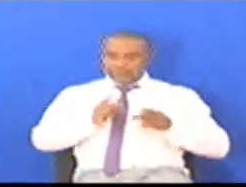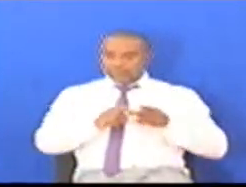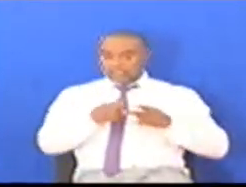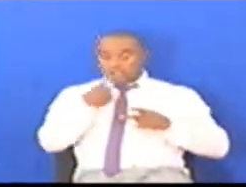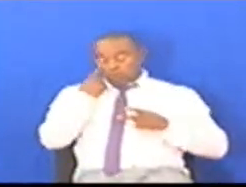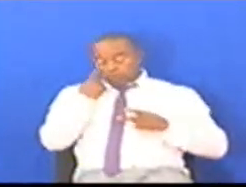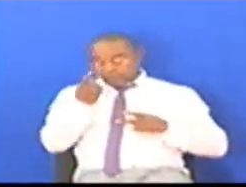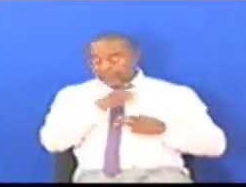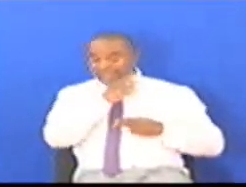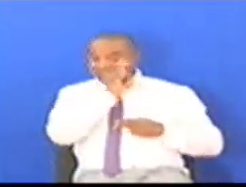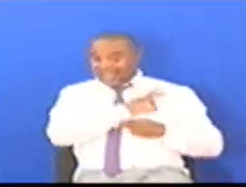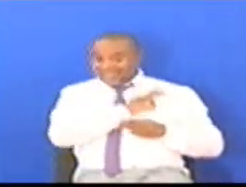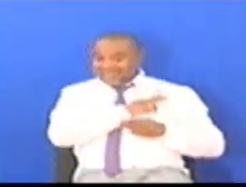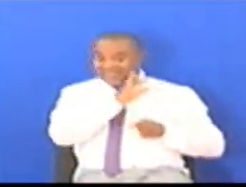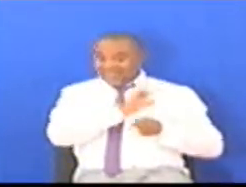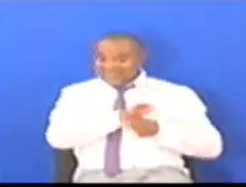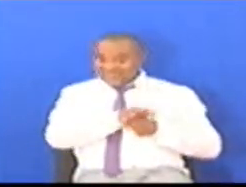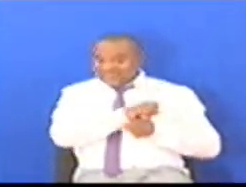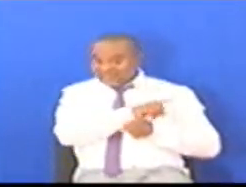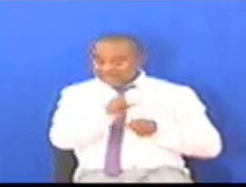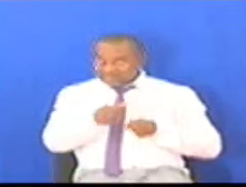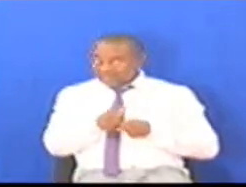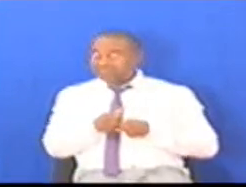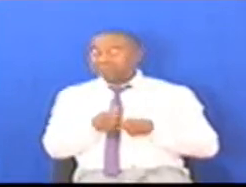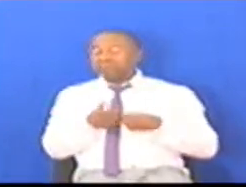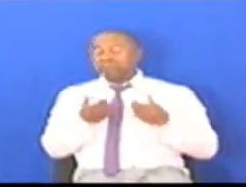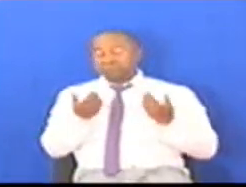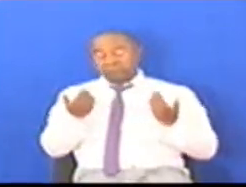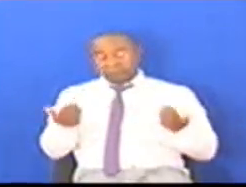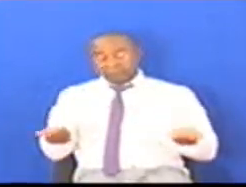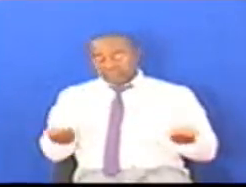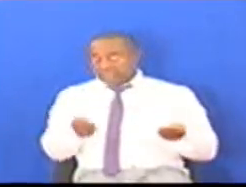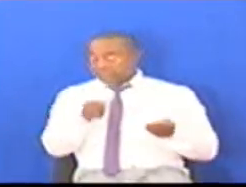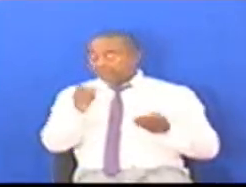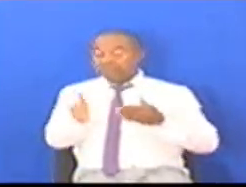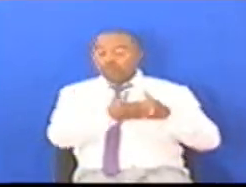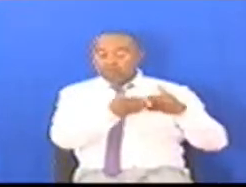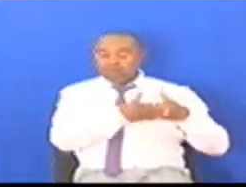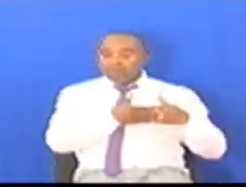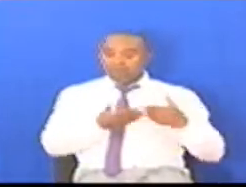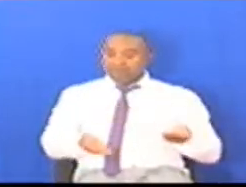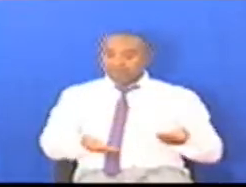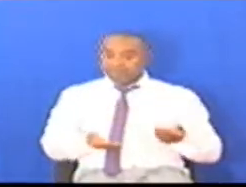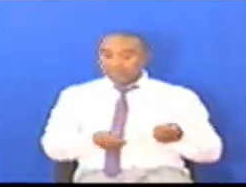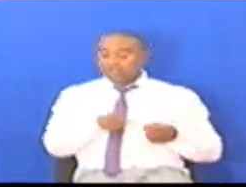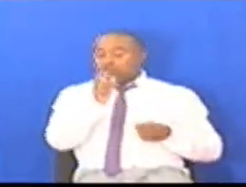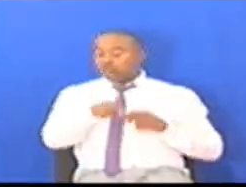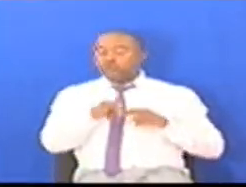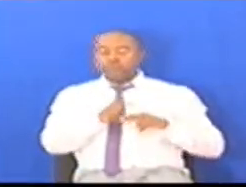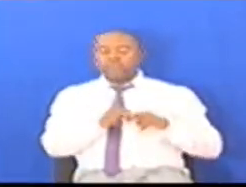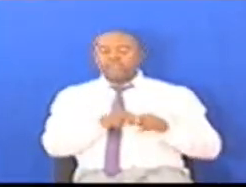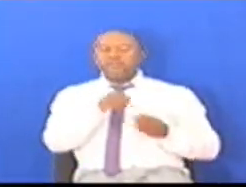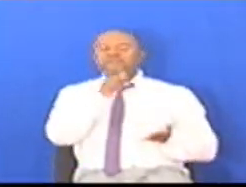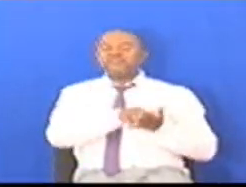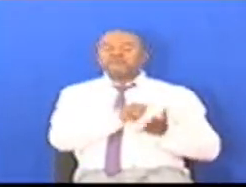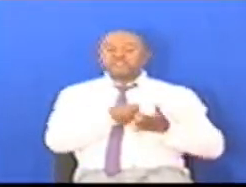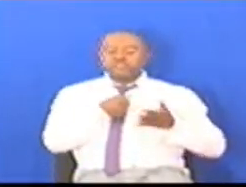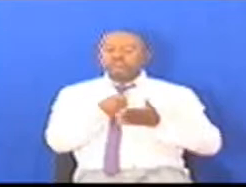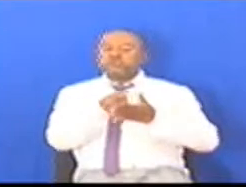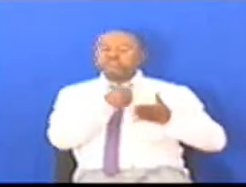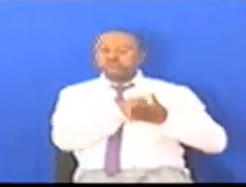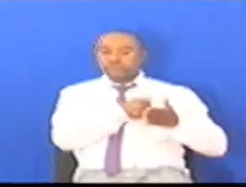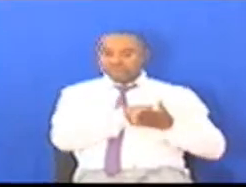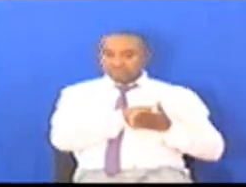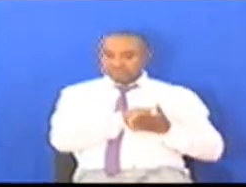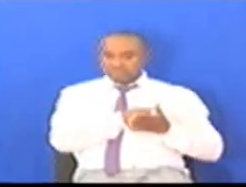zinatokana za hili ya milioni moja Kutokana na kwa jiriwa kwenye sekta utali Wako vijiwe ni hali ni nisio nzuri Sasa na dunia